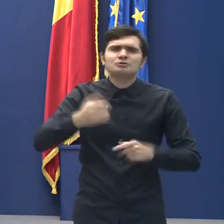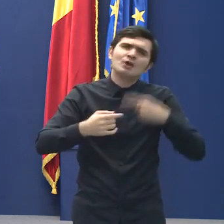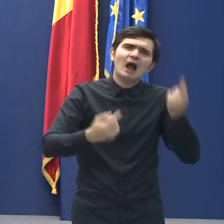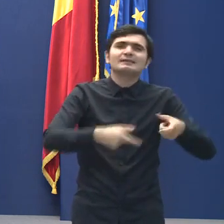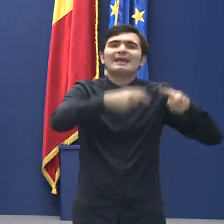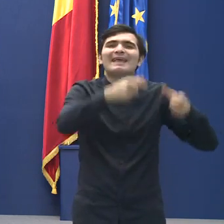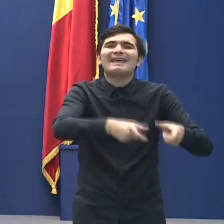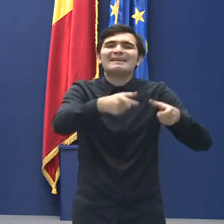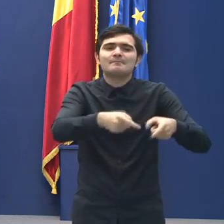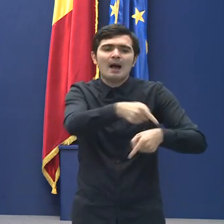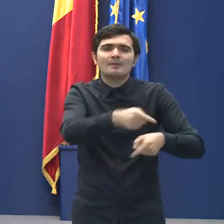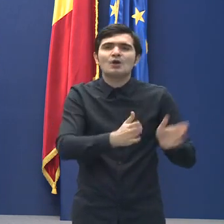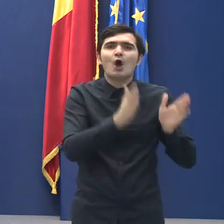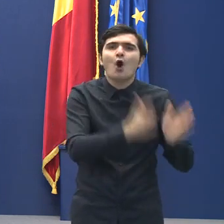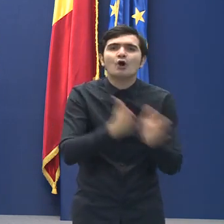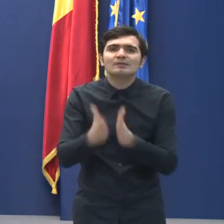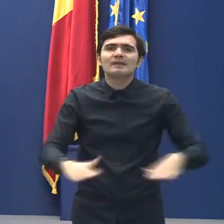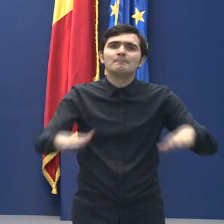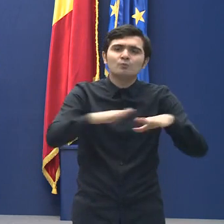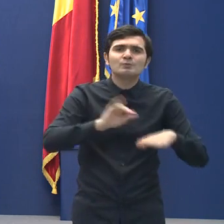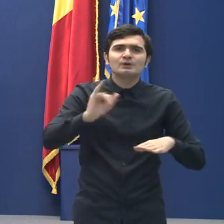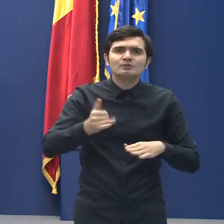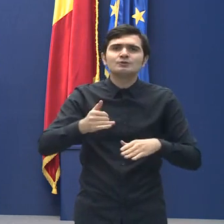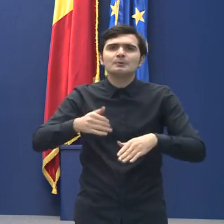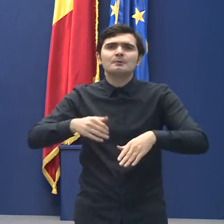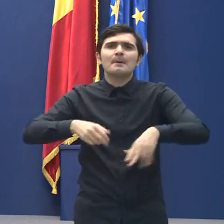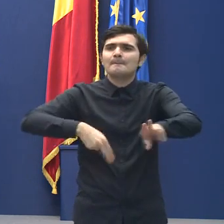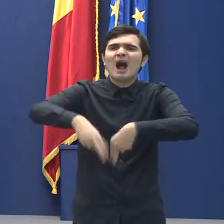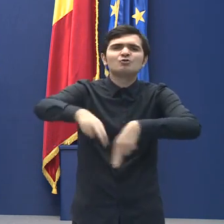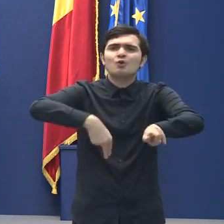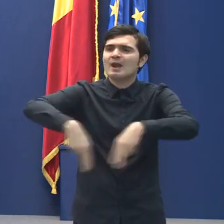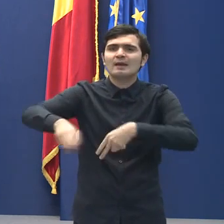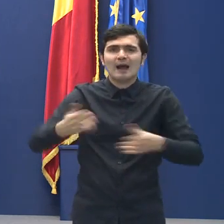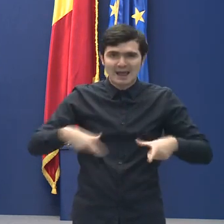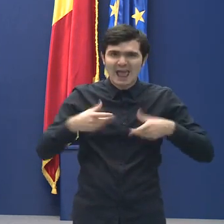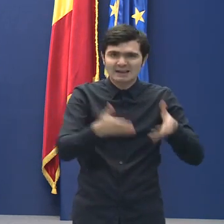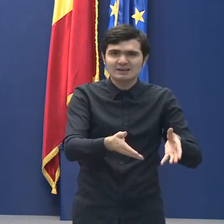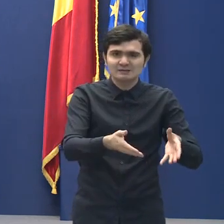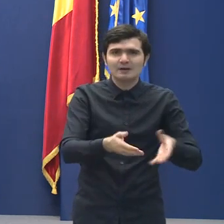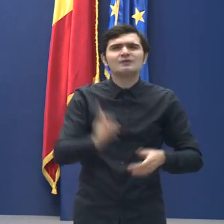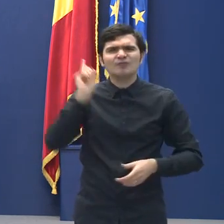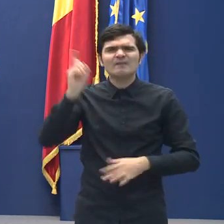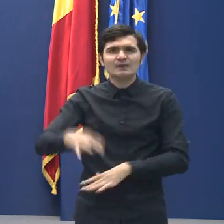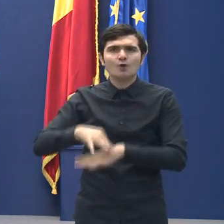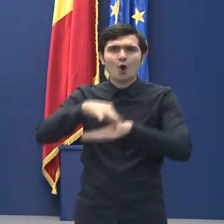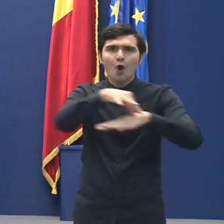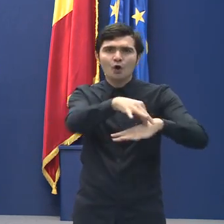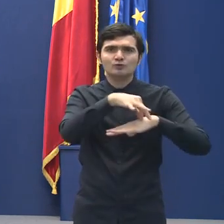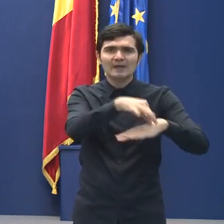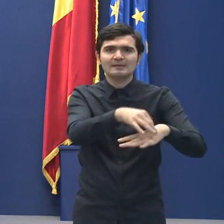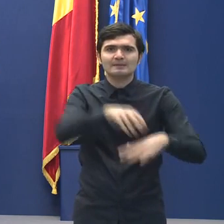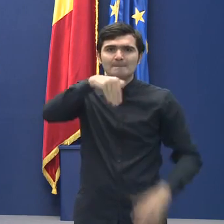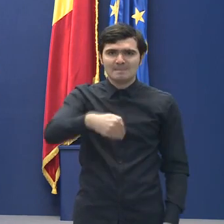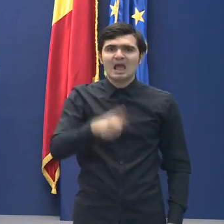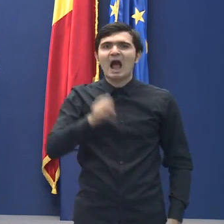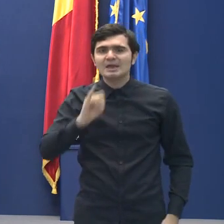ordine publică și patrulele existente sub coordonarea Ministerului Afacerilor